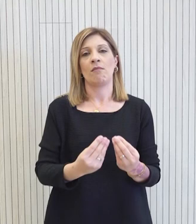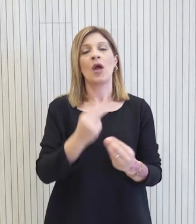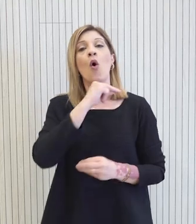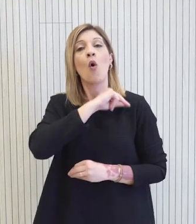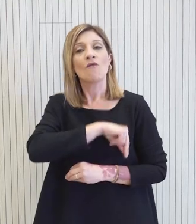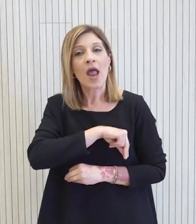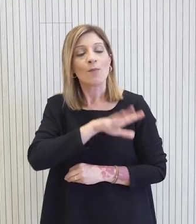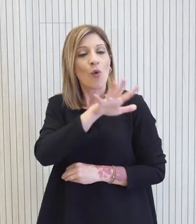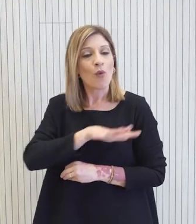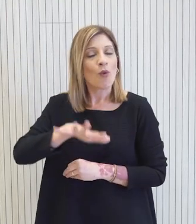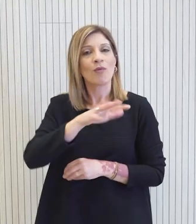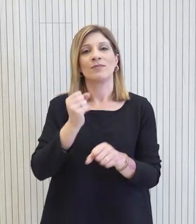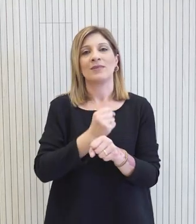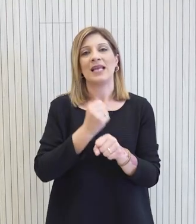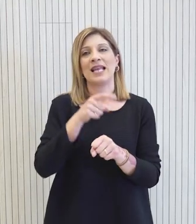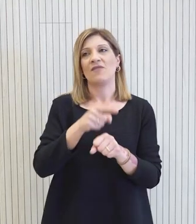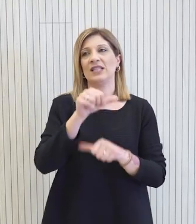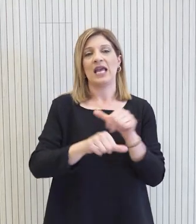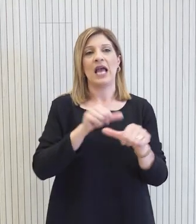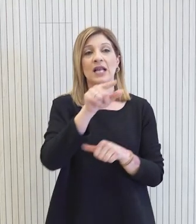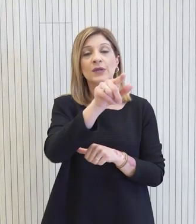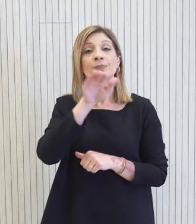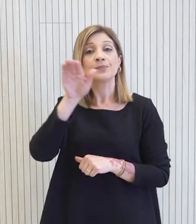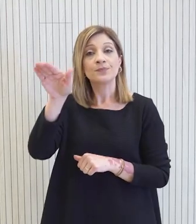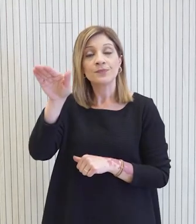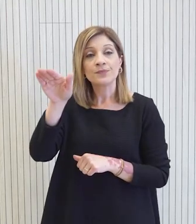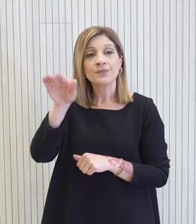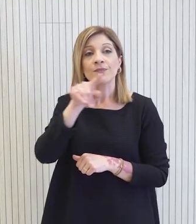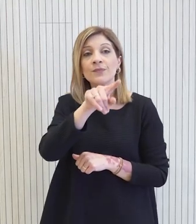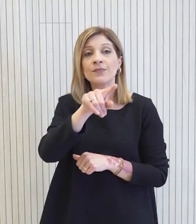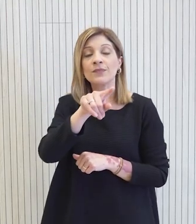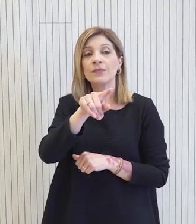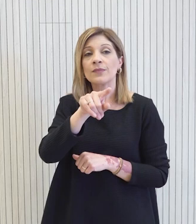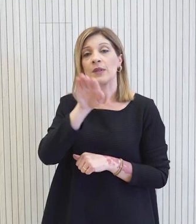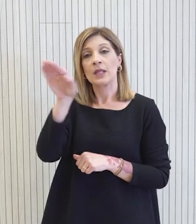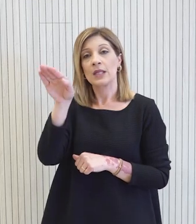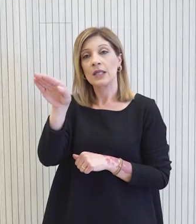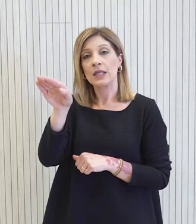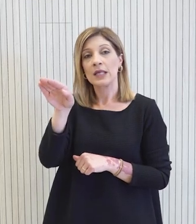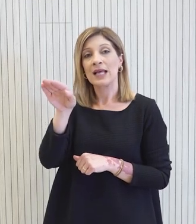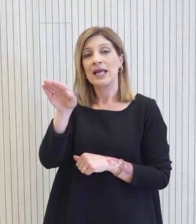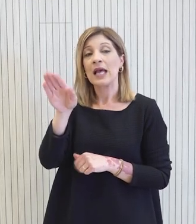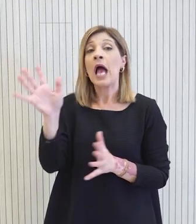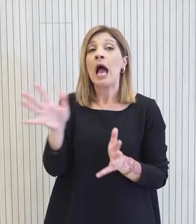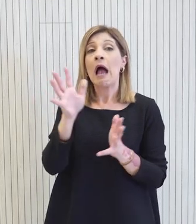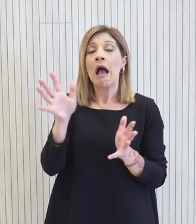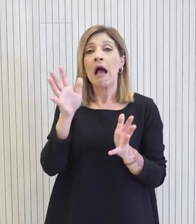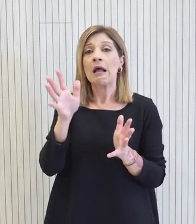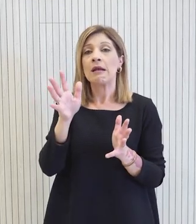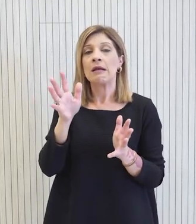ωφέλιμη εφαρμογή της μεταρρύθμισης. Συγγνώμη. Υπηκρινιστικά θα ρωτήσω, είπετε ότι σε εποπισία θα πάρατε